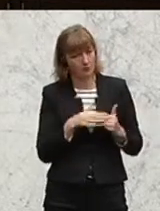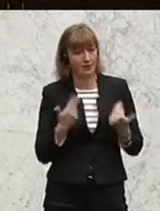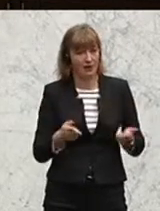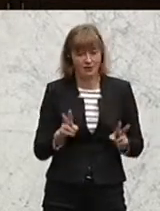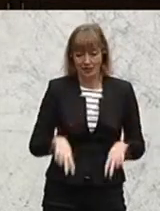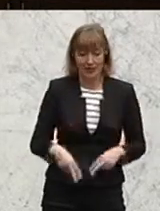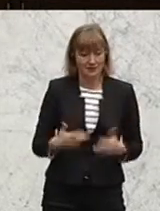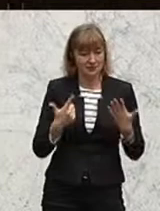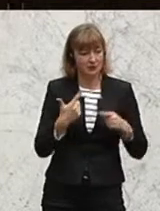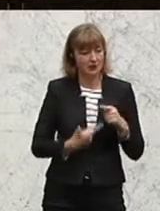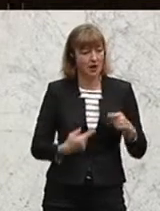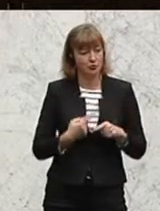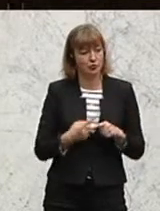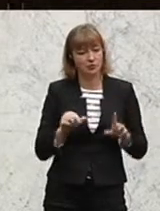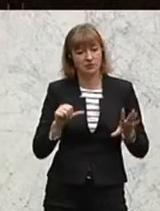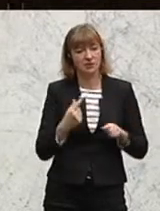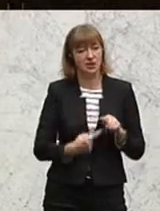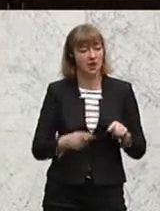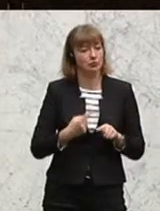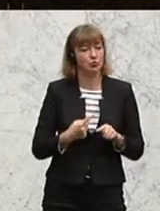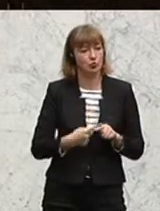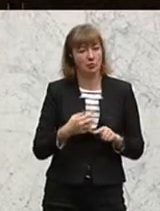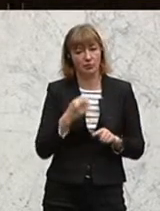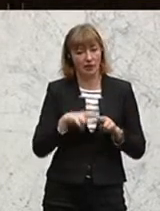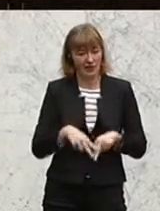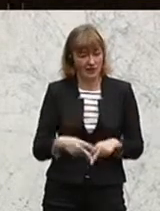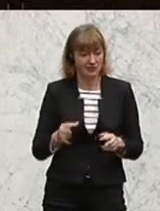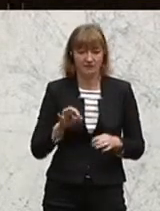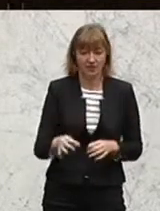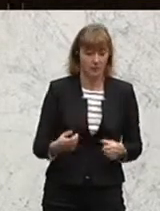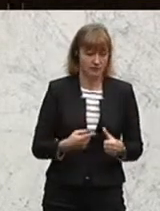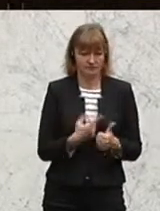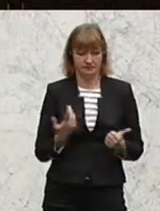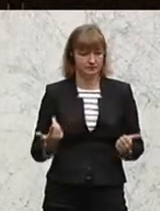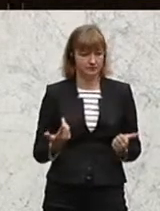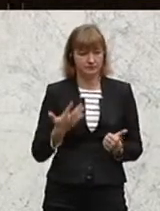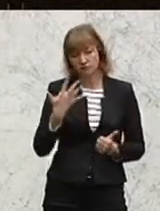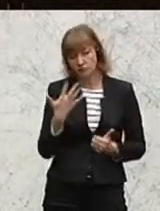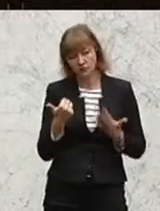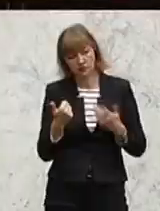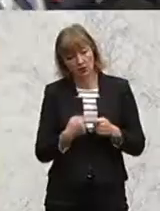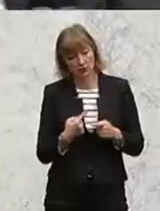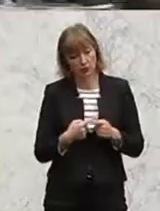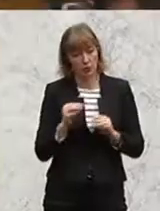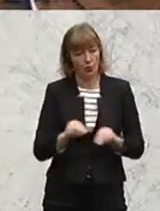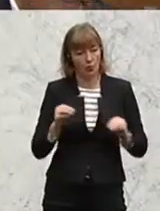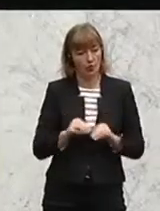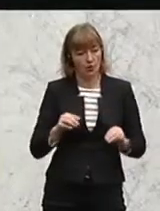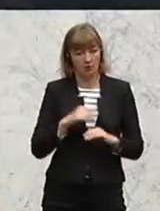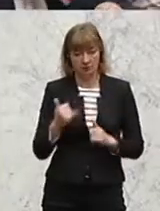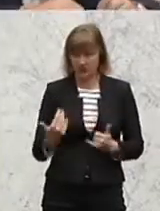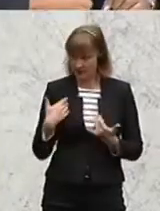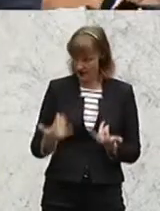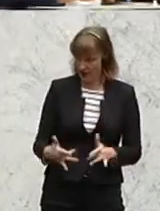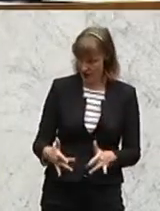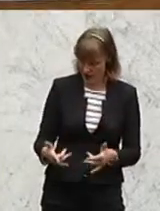dann bleiben siebeneinhalb Stunden oder sechseinhalb Stunden pro Tag übrig, für fünf oder sechs Stunden Unterricht, es bis jetzt